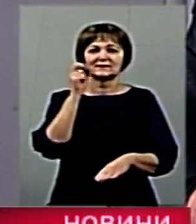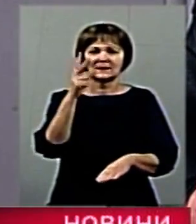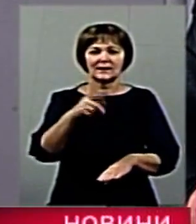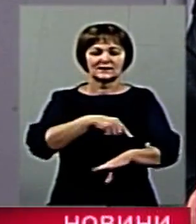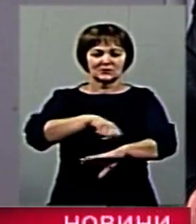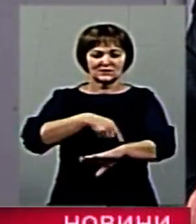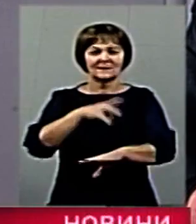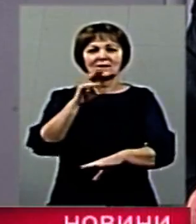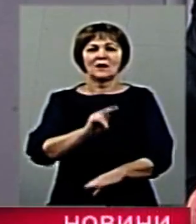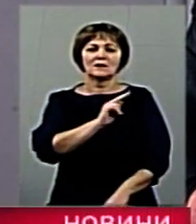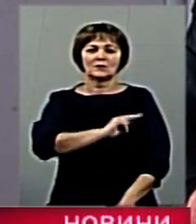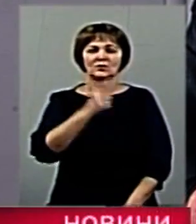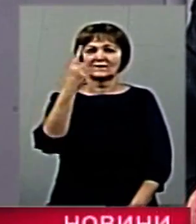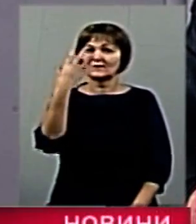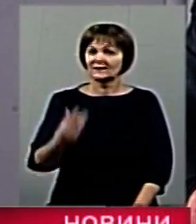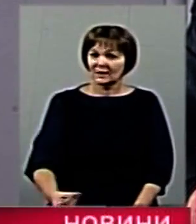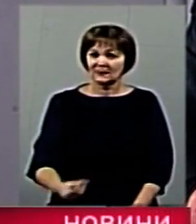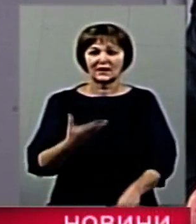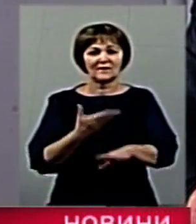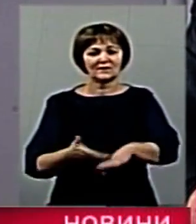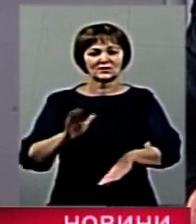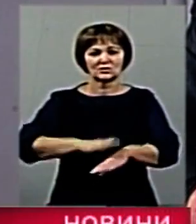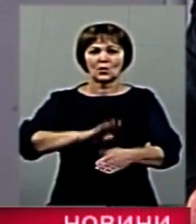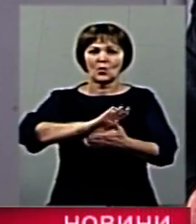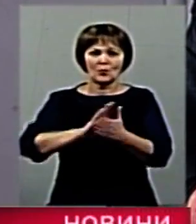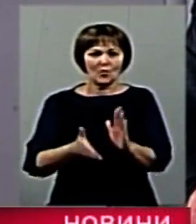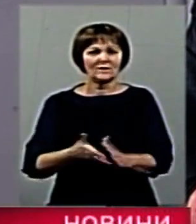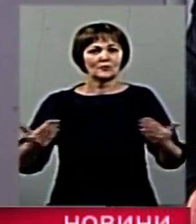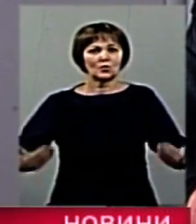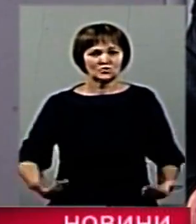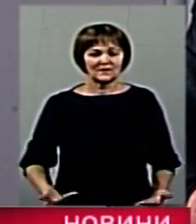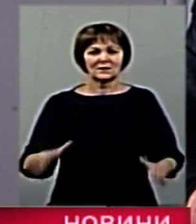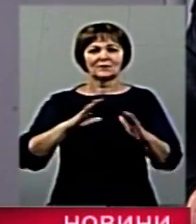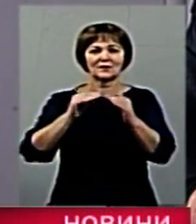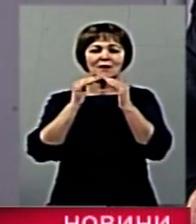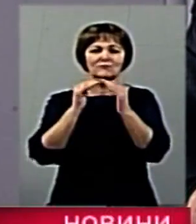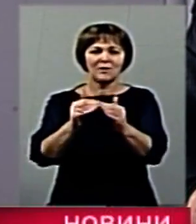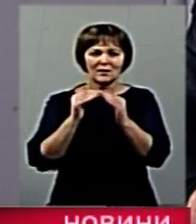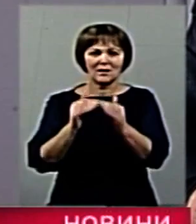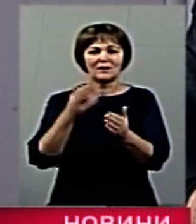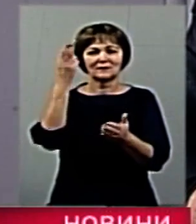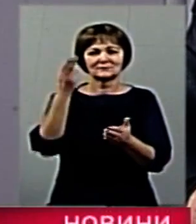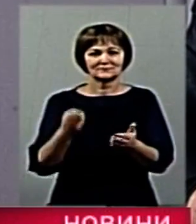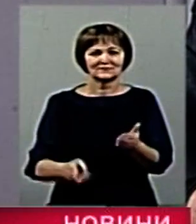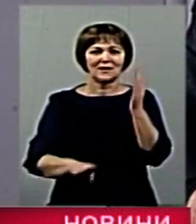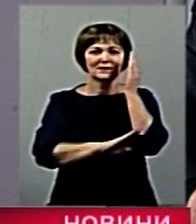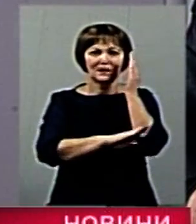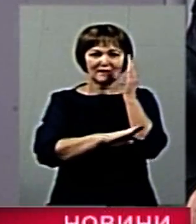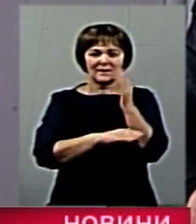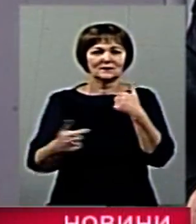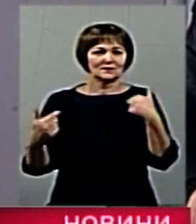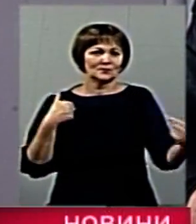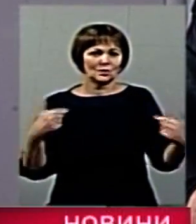роботи на день, важкі умови проживання, жили в бараках, на нарах дерев'яних, і